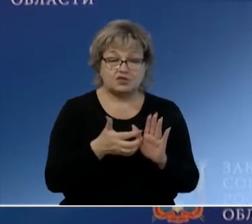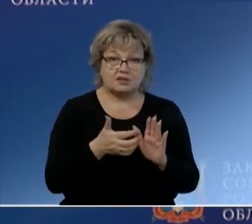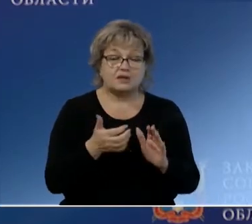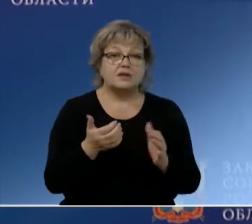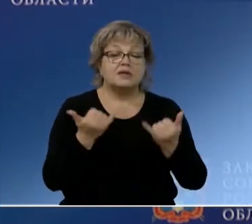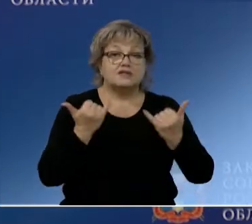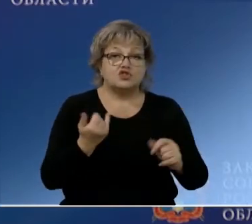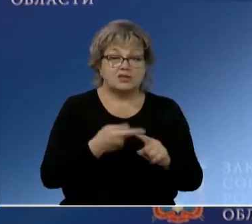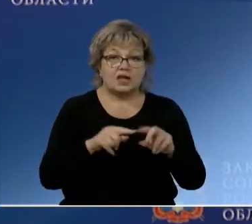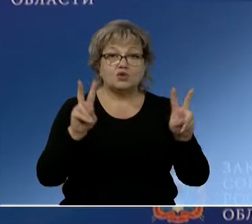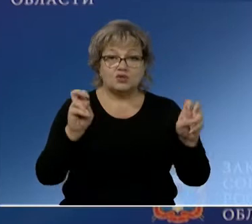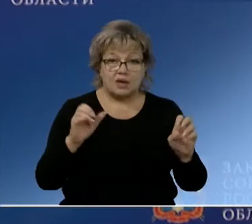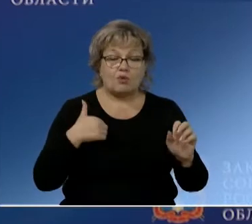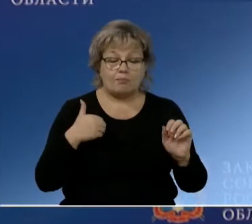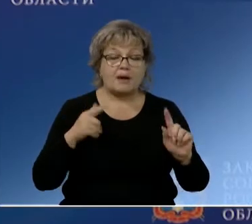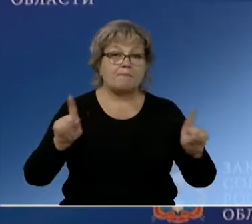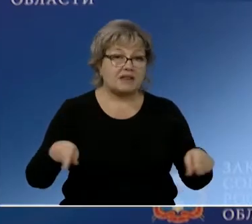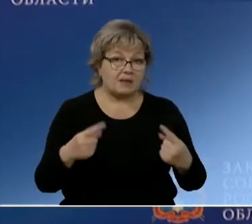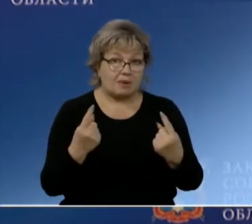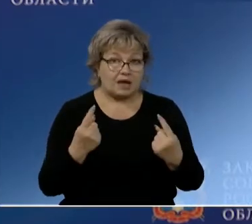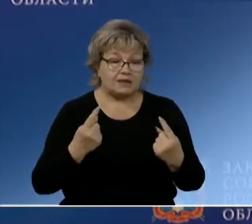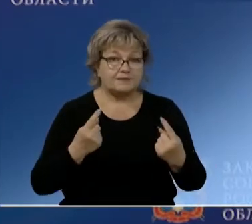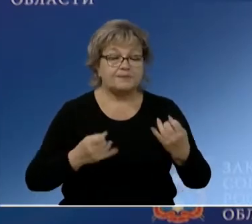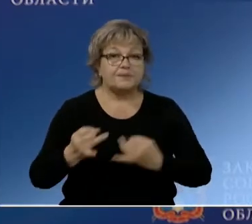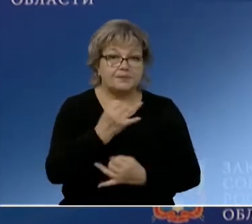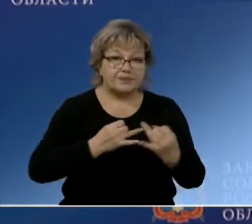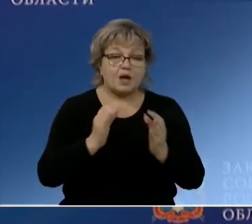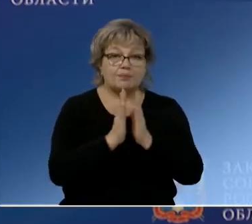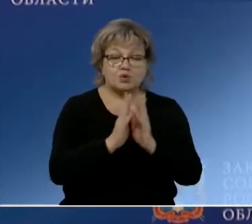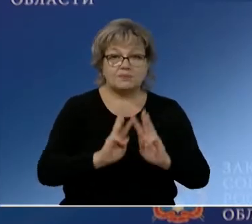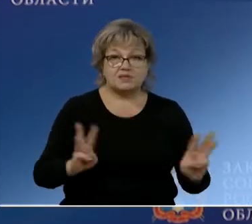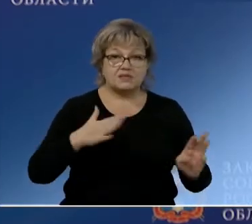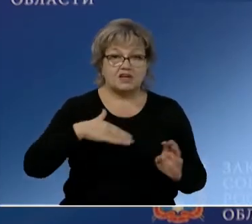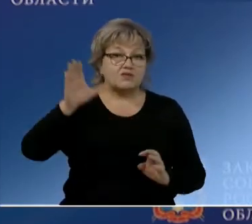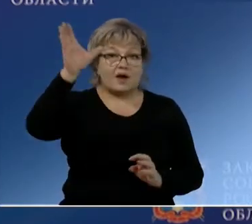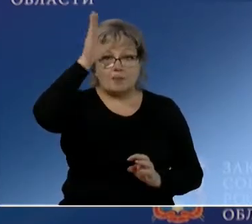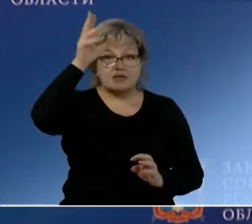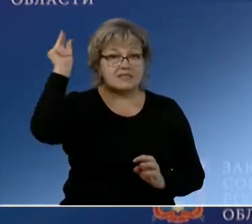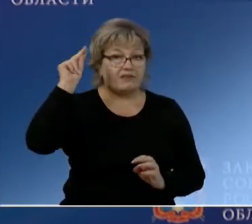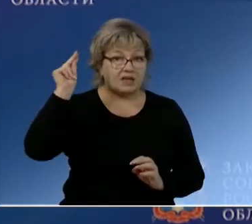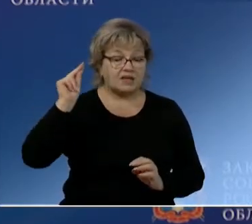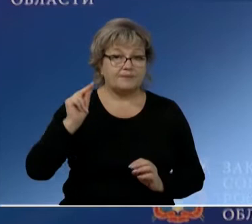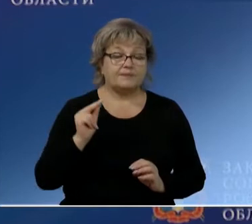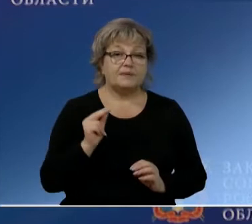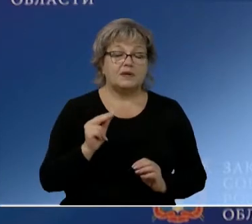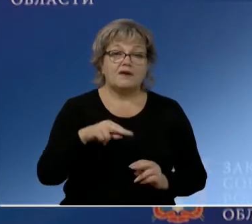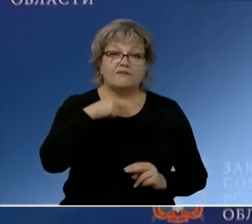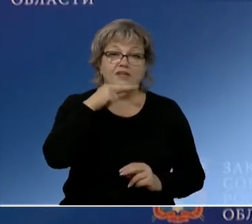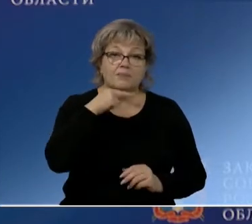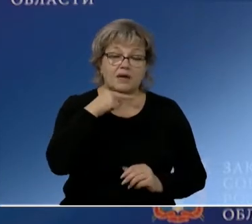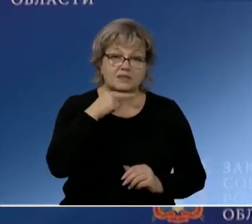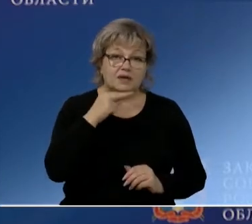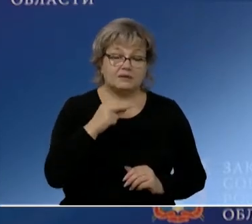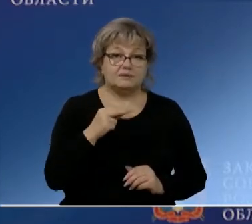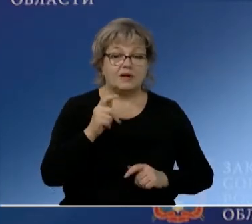сейчас мы эту тему опять поднимали. И просим министерство нашего образования внимательно